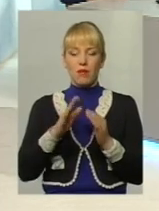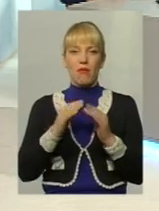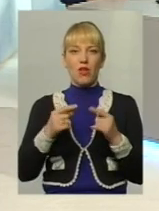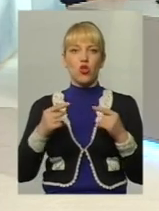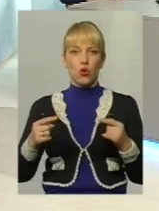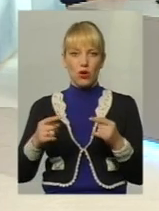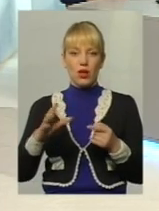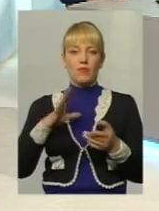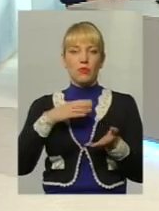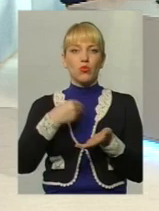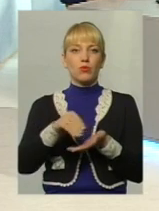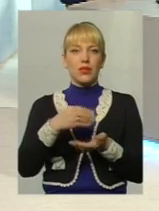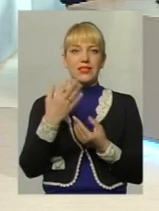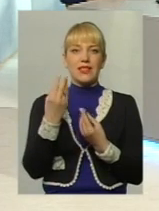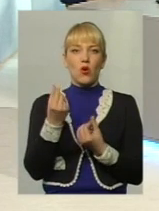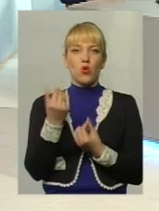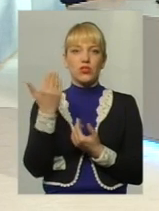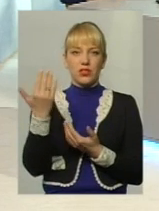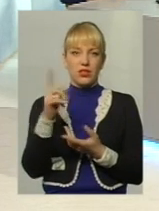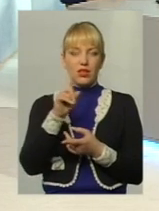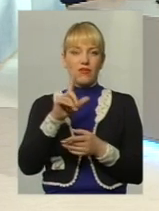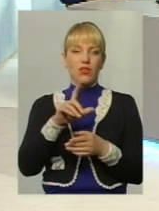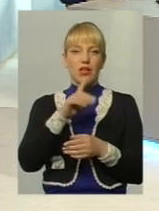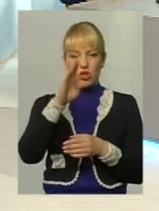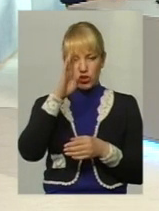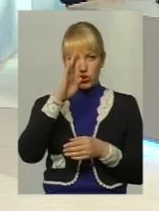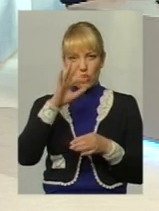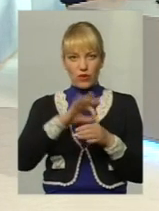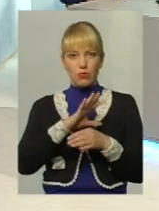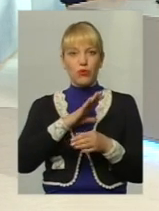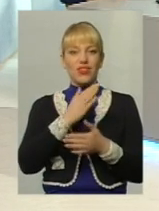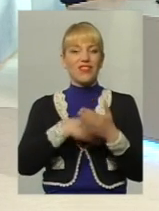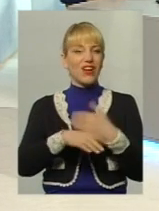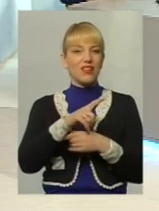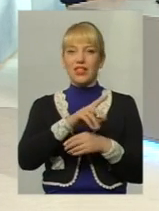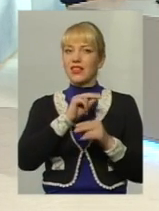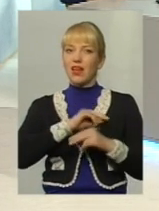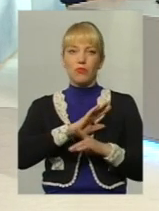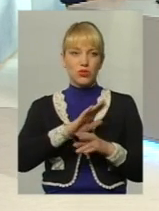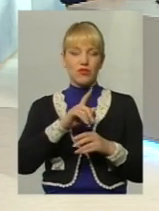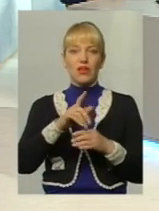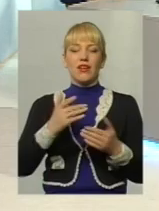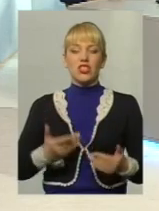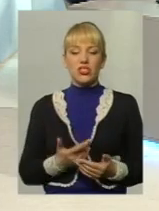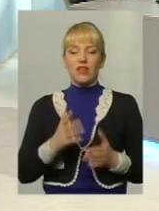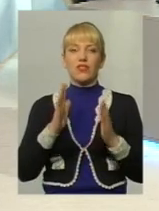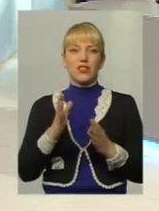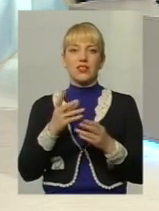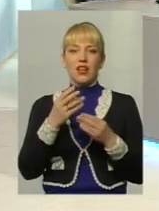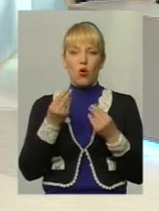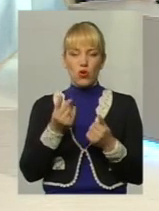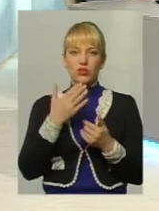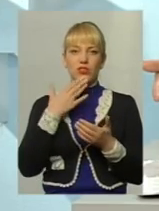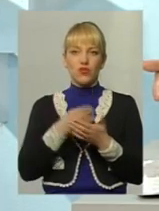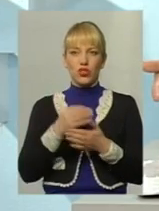придбувалось саме за її кошти, що її чоловік був інвалідом, він не працював, він виключно жив за кошти своєї